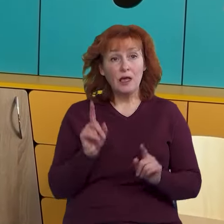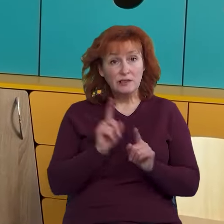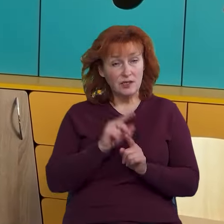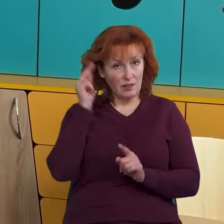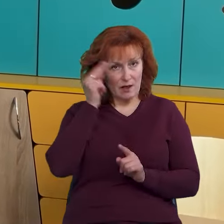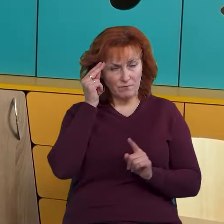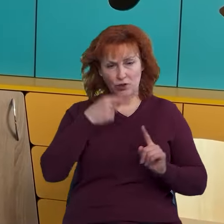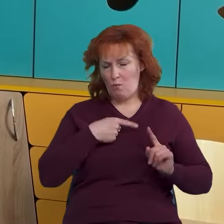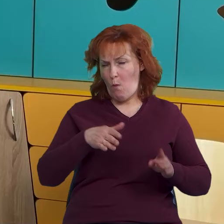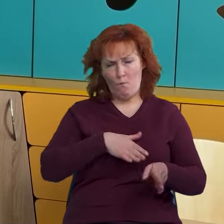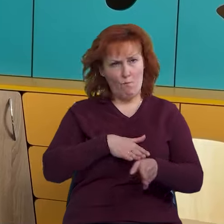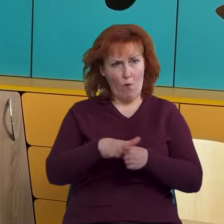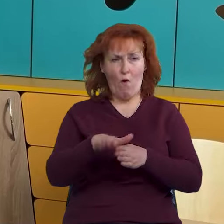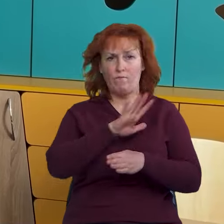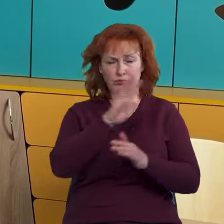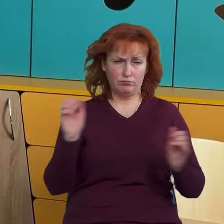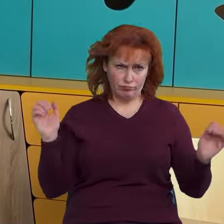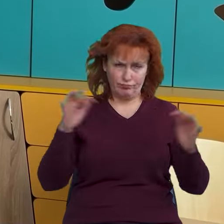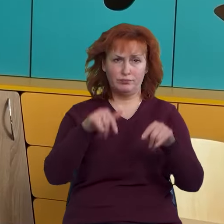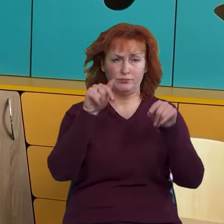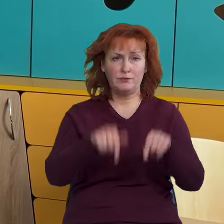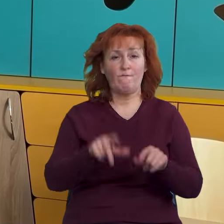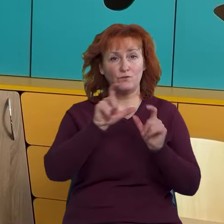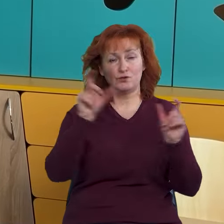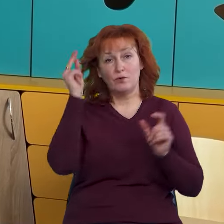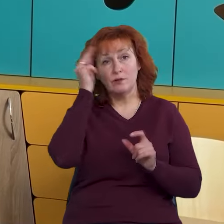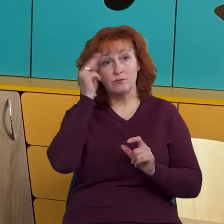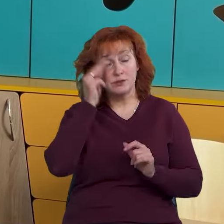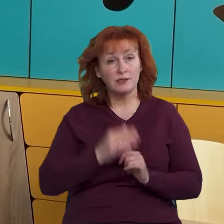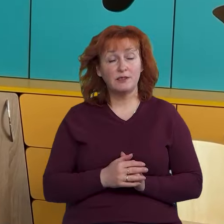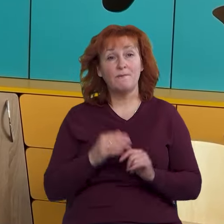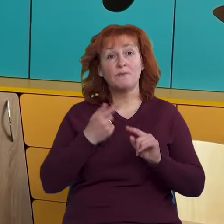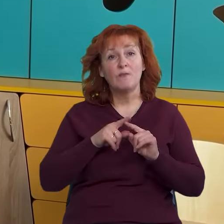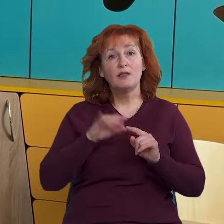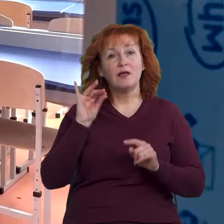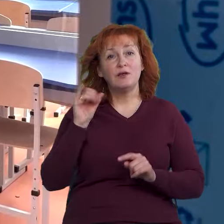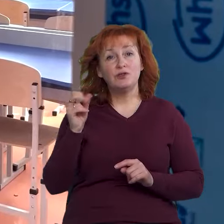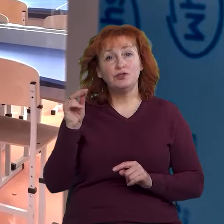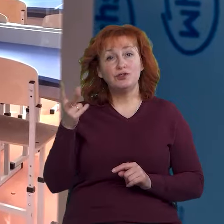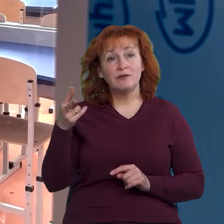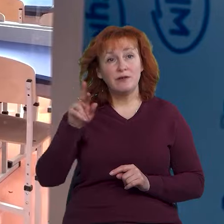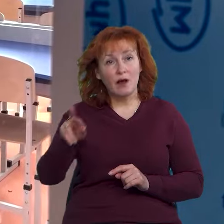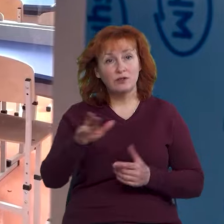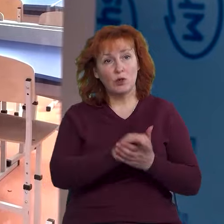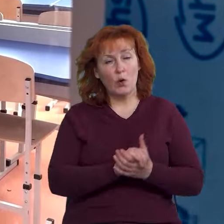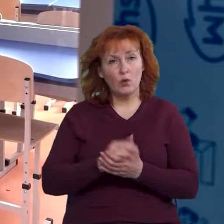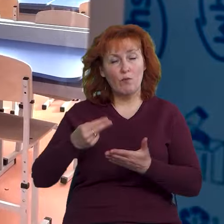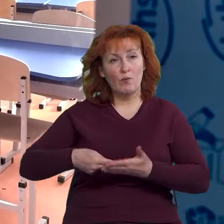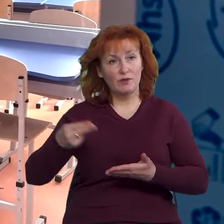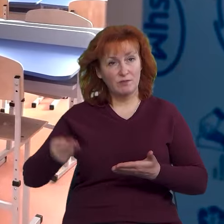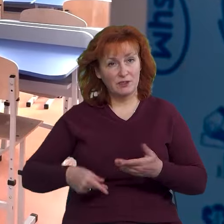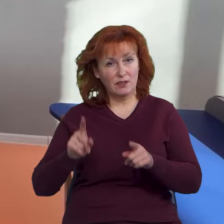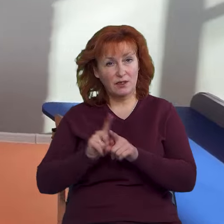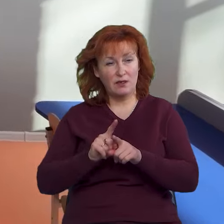цей навчальний рік ми повністю навчаємося в очному режимі. Для відновлення школи Ічнянська громада підписала угоду з Європейським